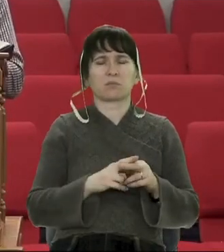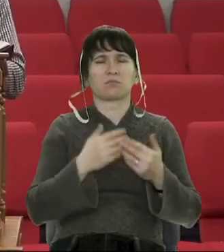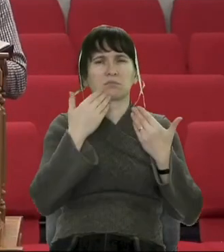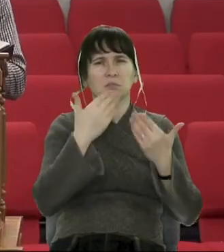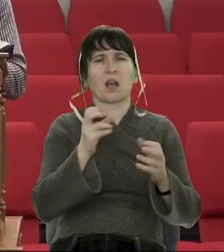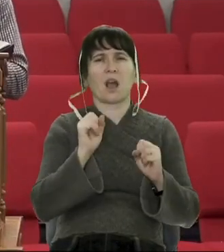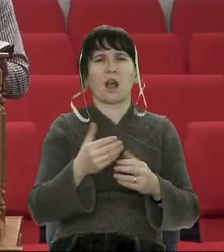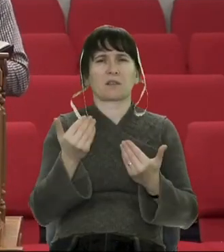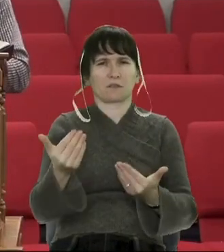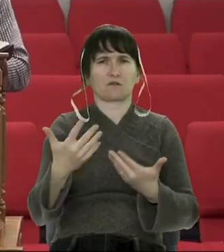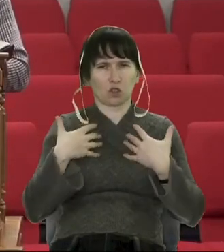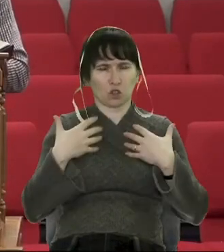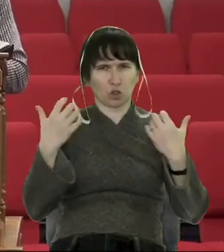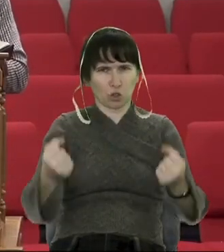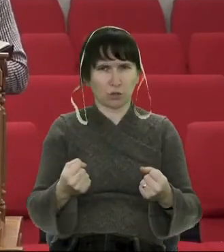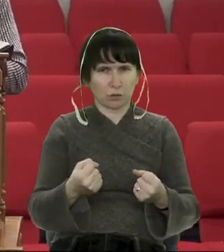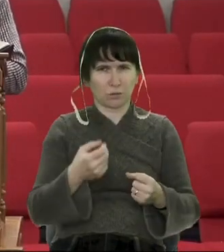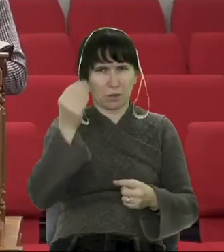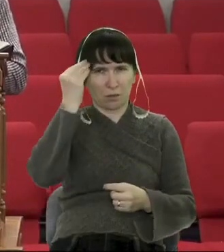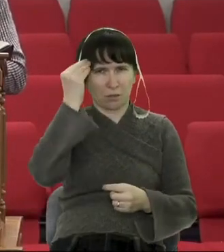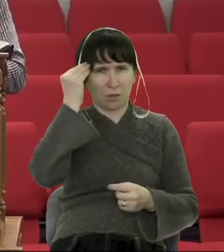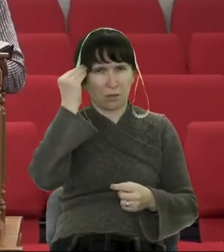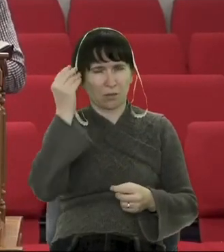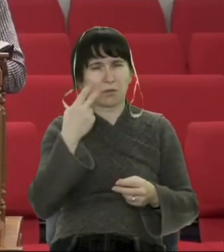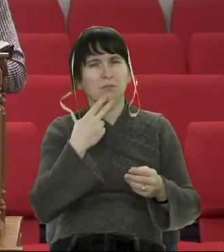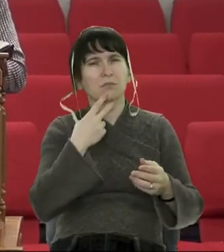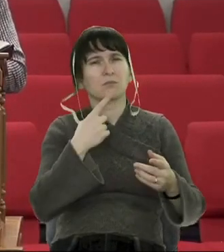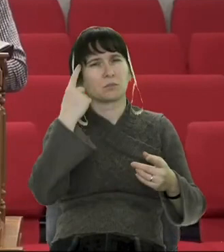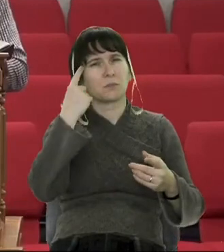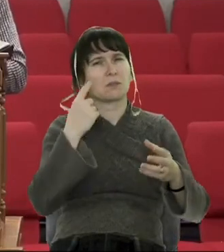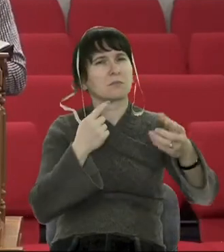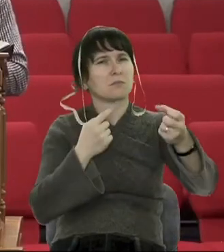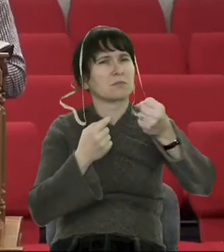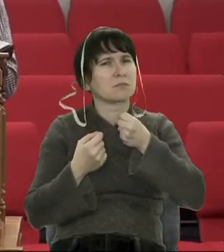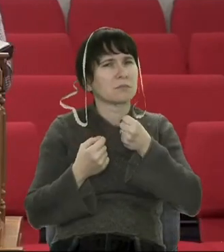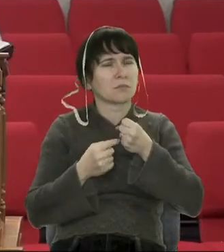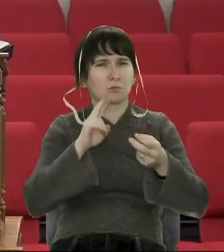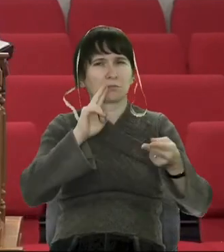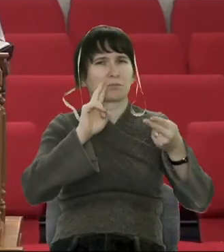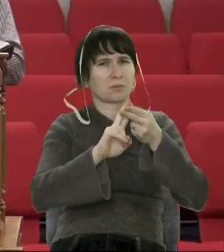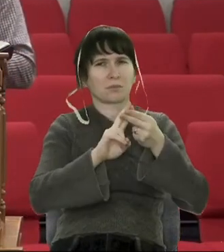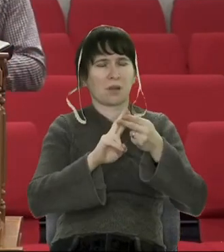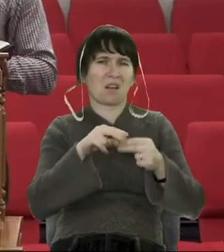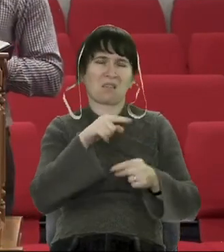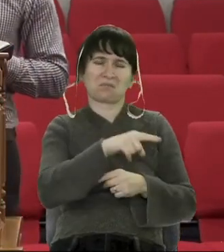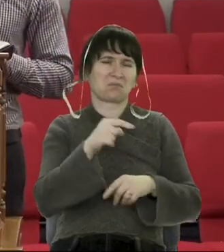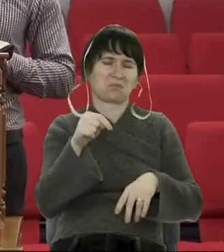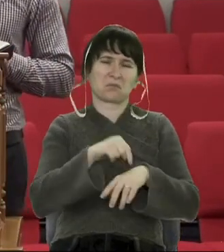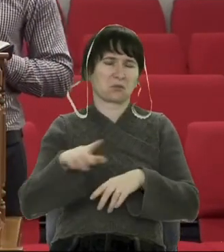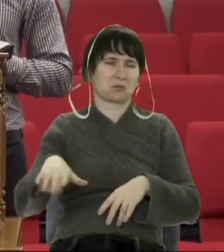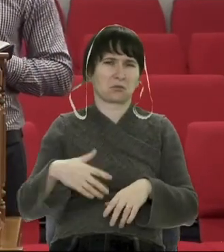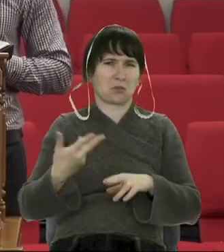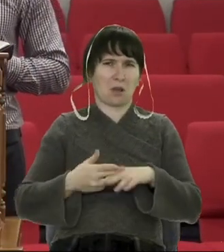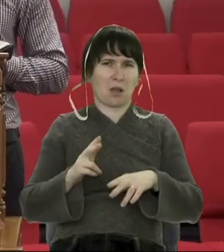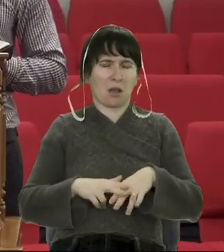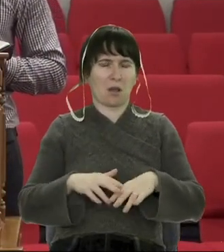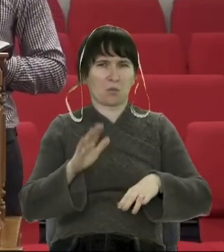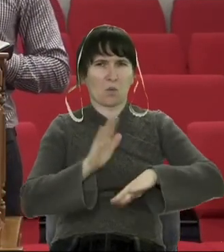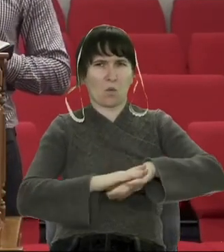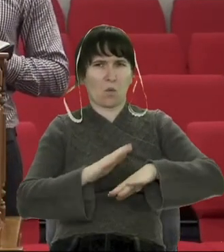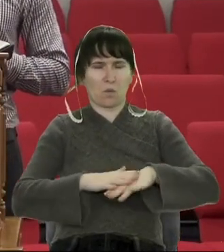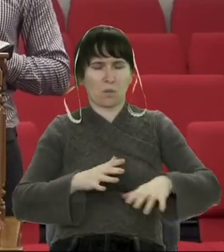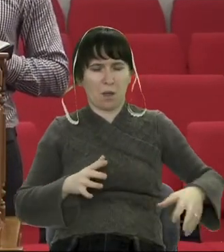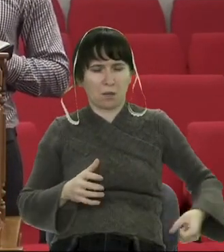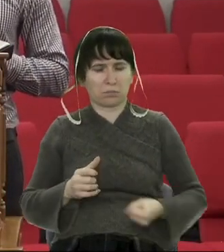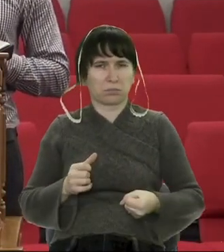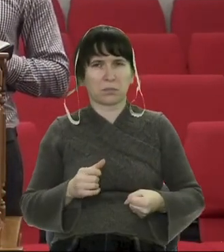бороду Амаси, як ніби хотів його поцілувати. Амас ж не зауважив меча, що був у другій руці Іоава.